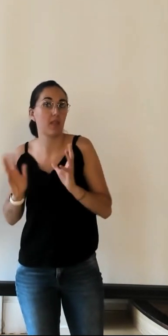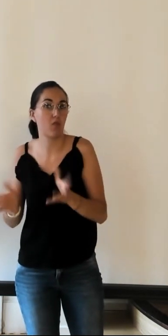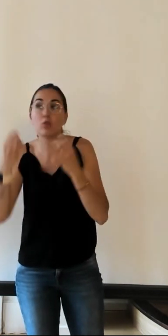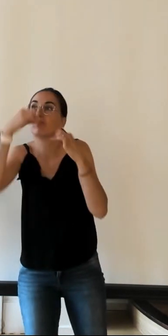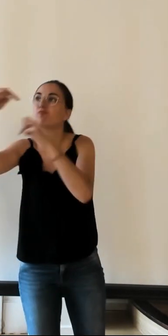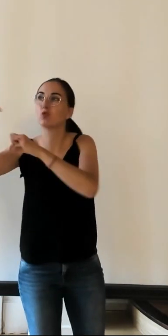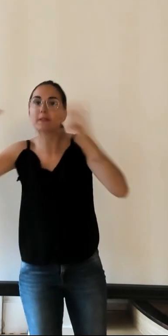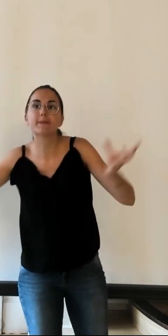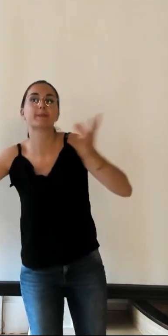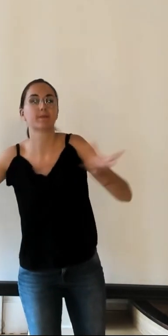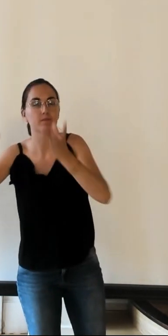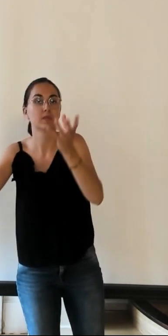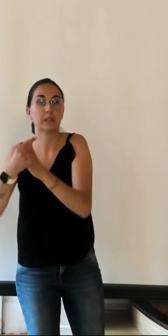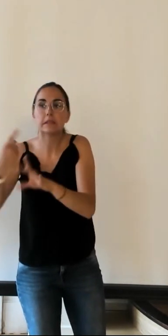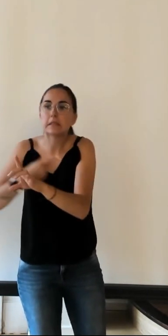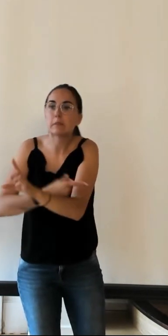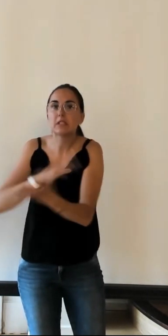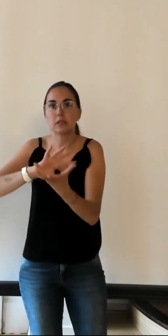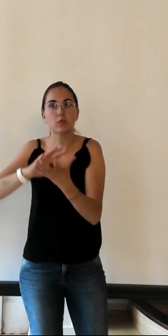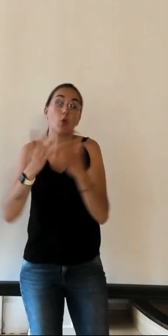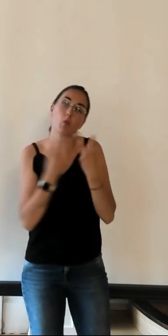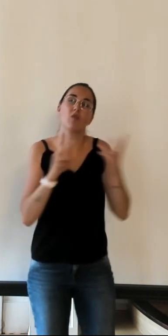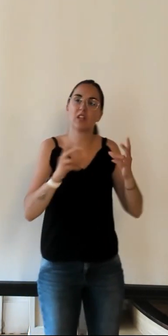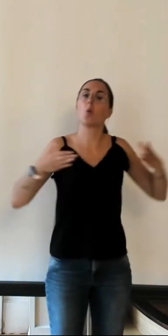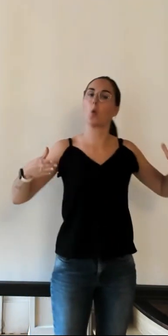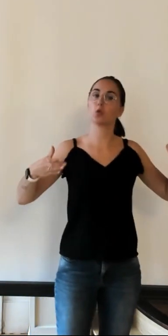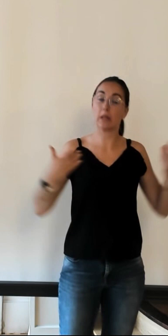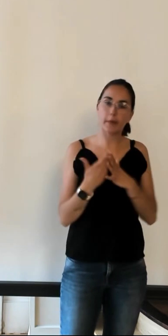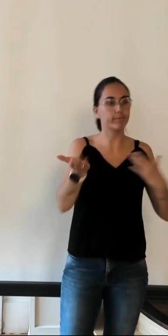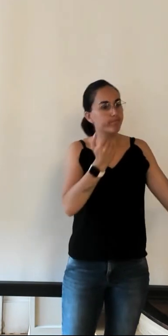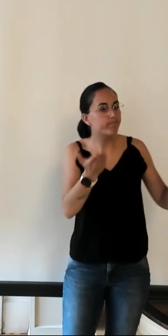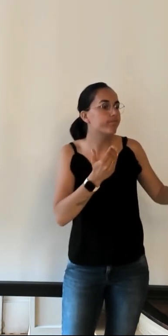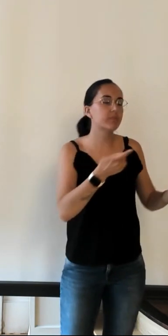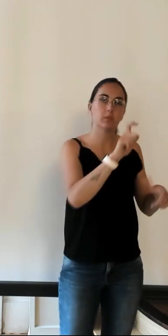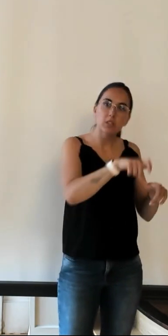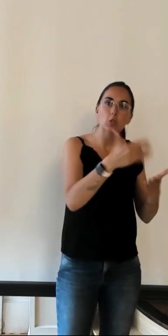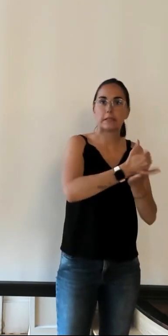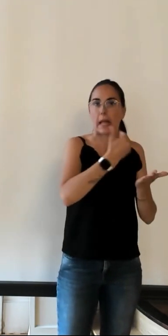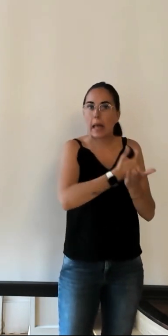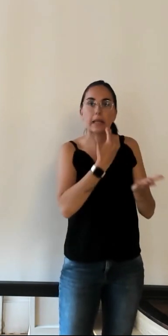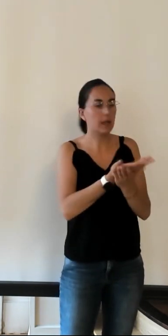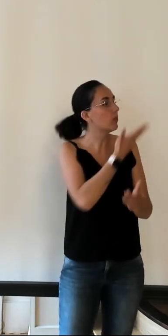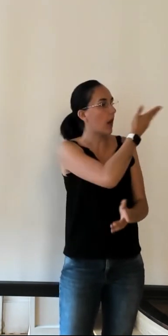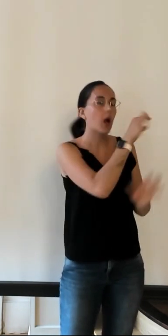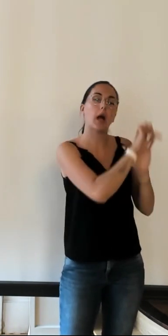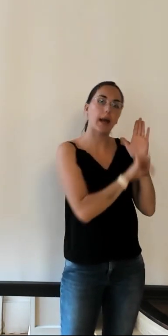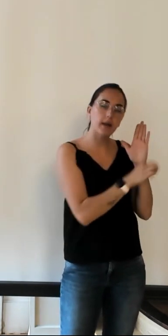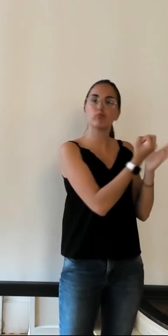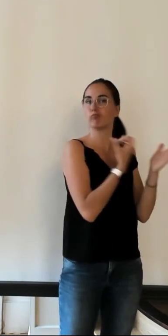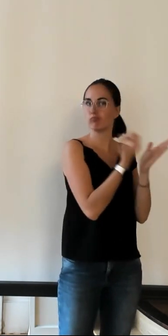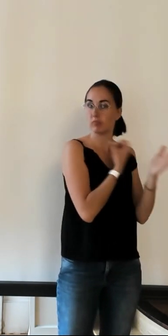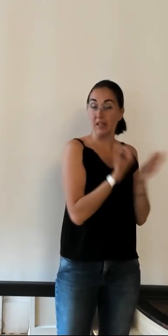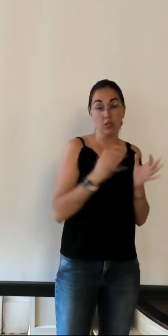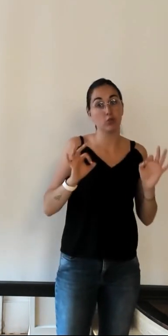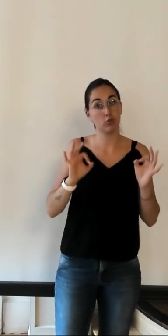petit à petit ça s'est constitué surtout dans les grosses communes avec du personnel avec toute la réglementation que je vais évoquer et effectivement ça a